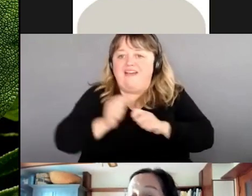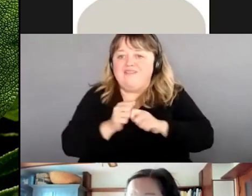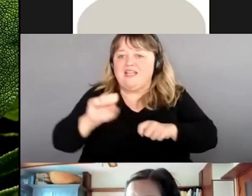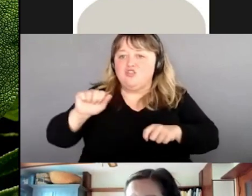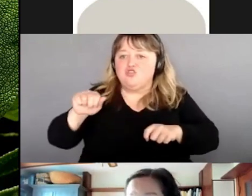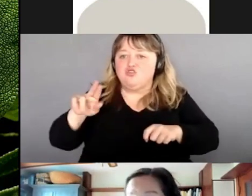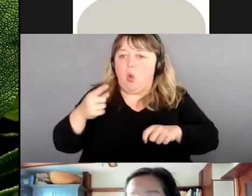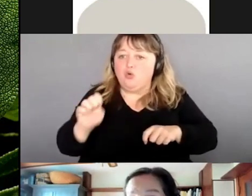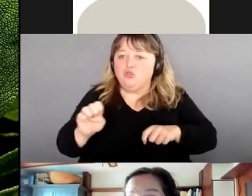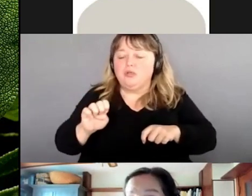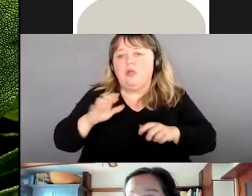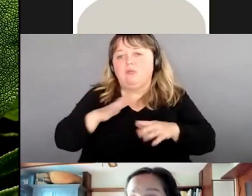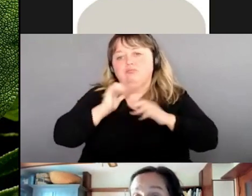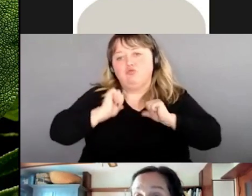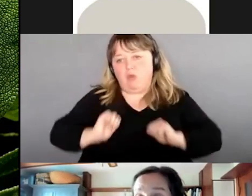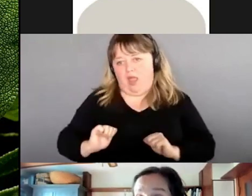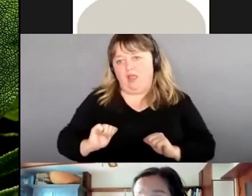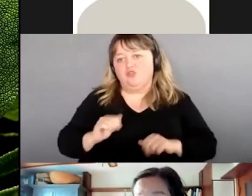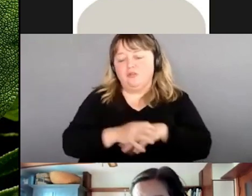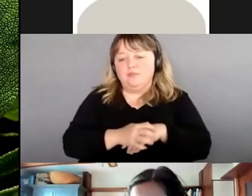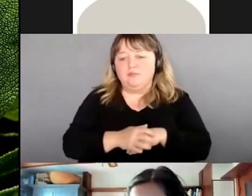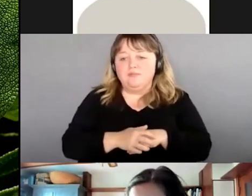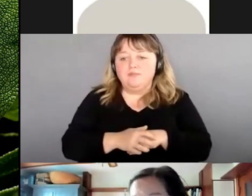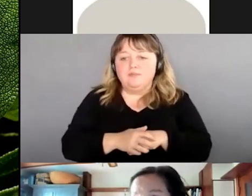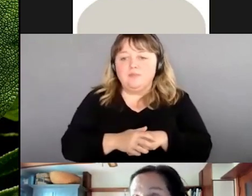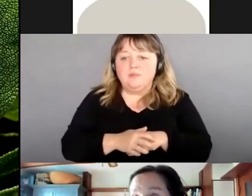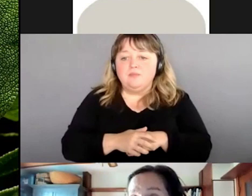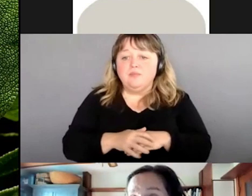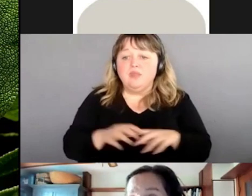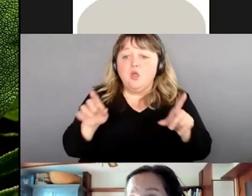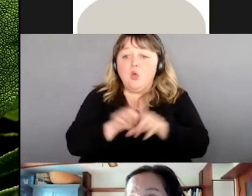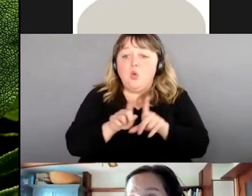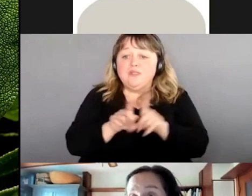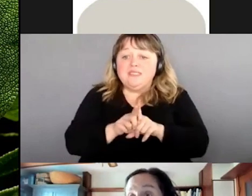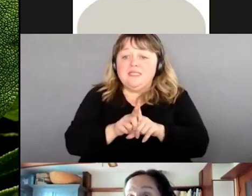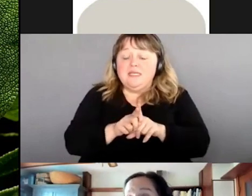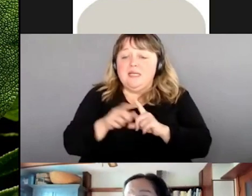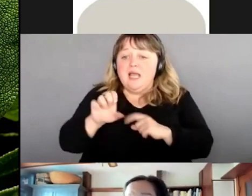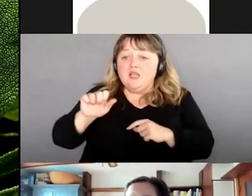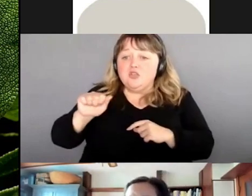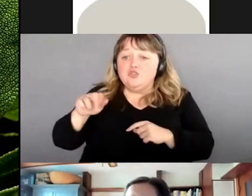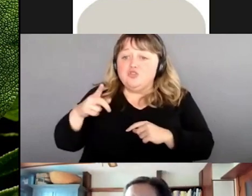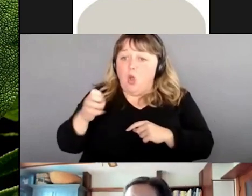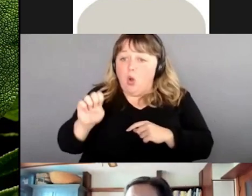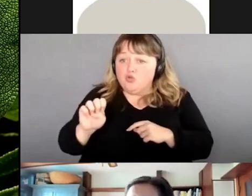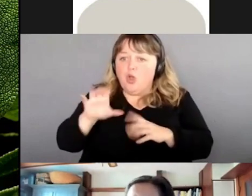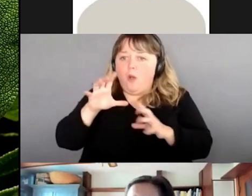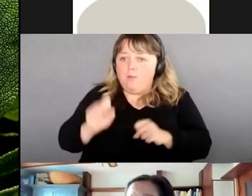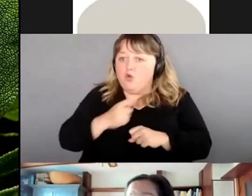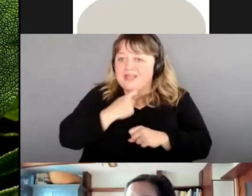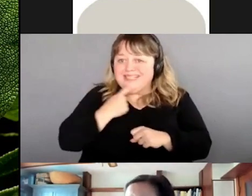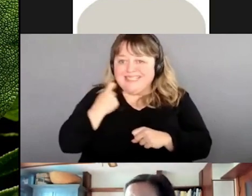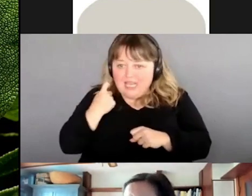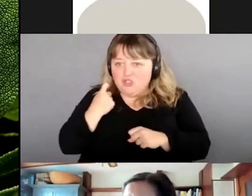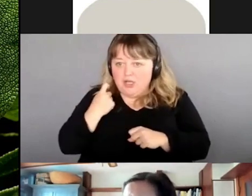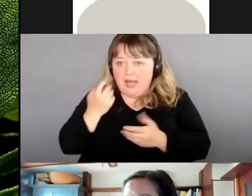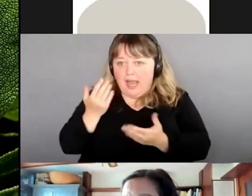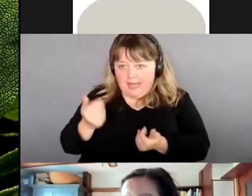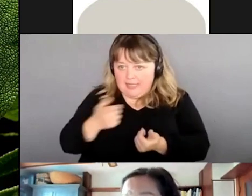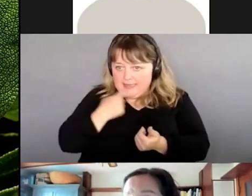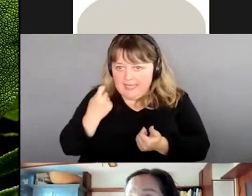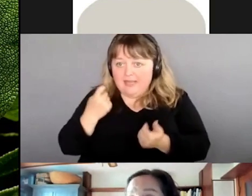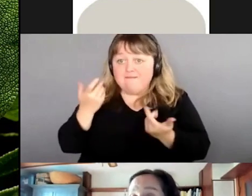Une chose qu'on peut faire aussi c'est sécher notre sauge ensuite on la réduit en poudre